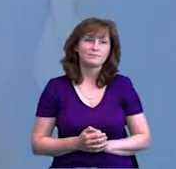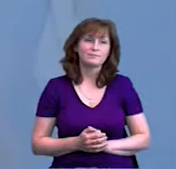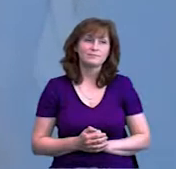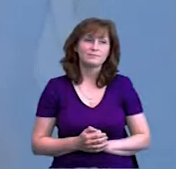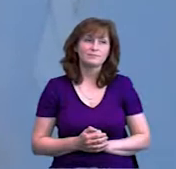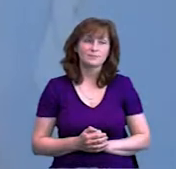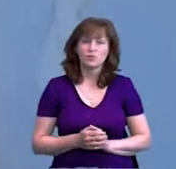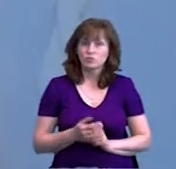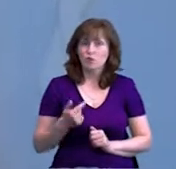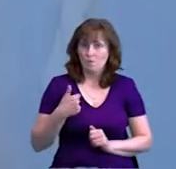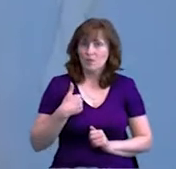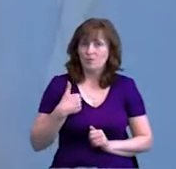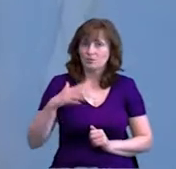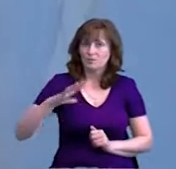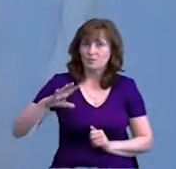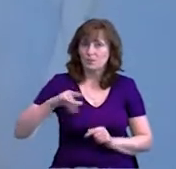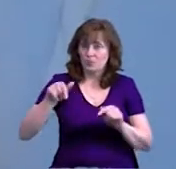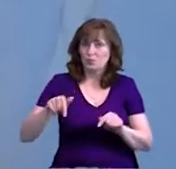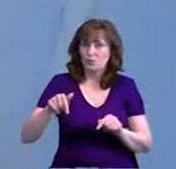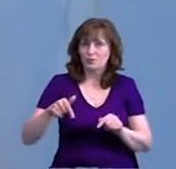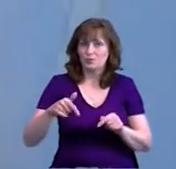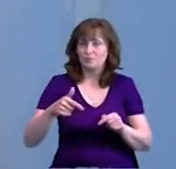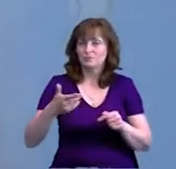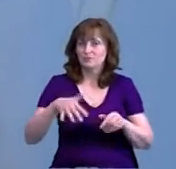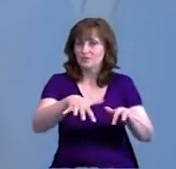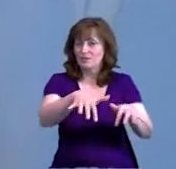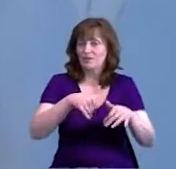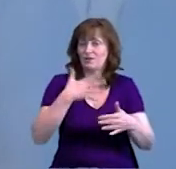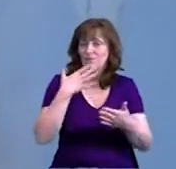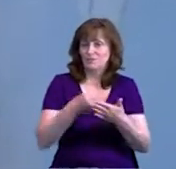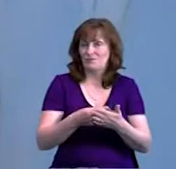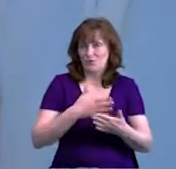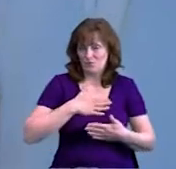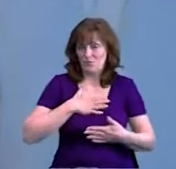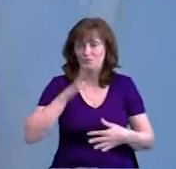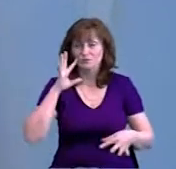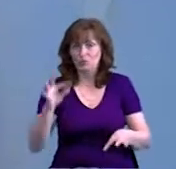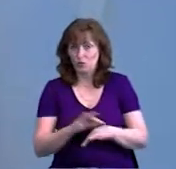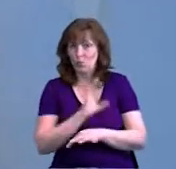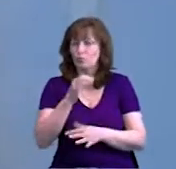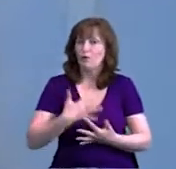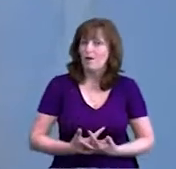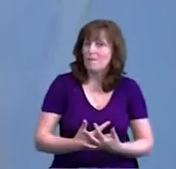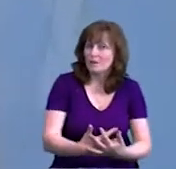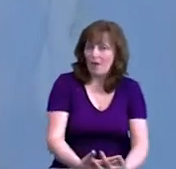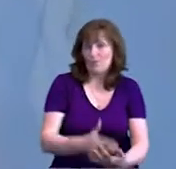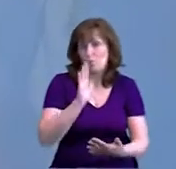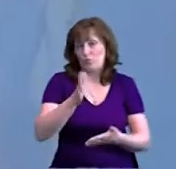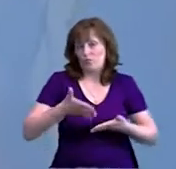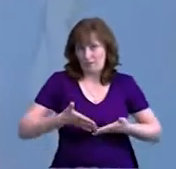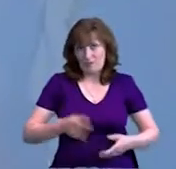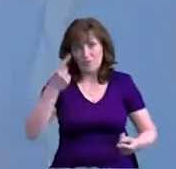Це те, що мені предстоїть тут теж забирати кіндер-сюрпризи. І